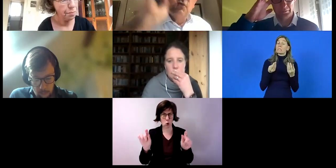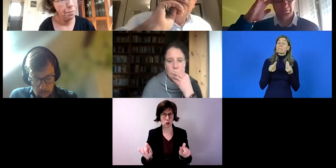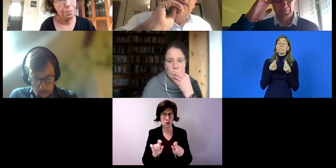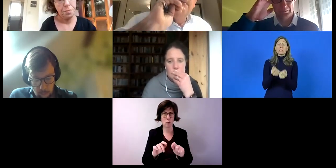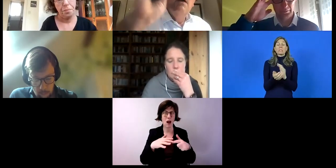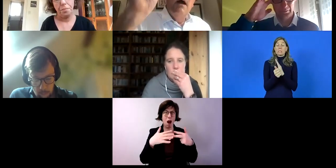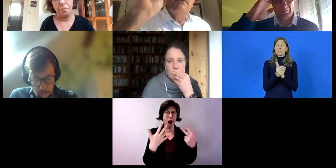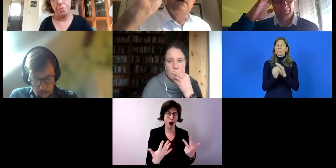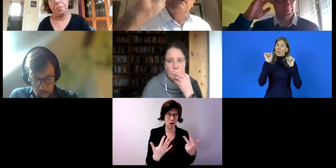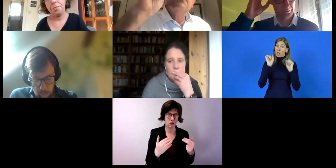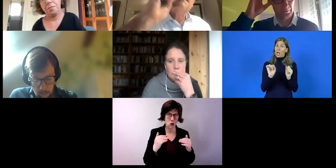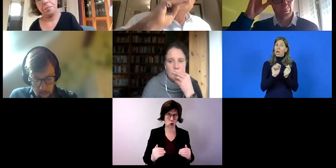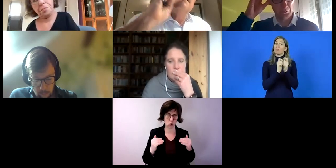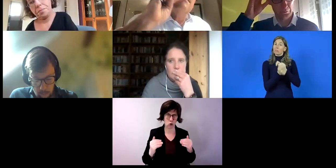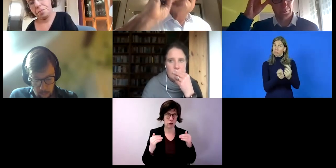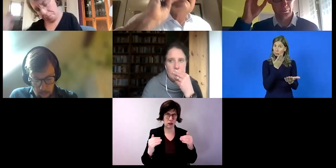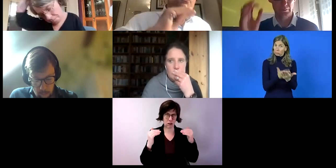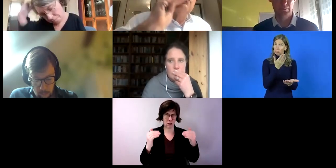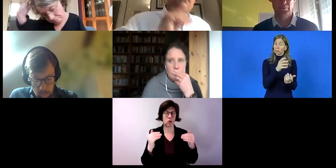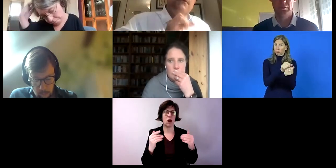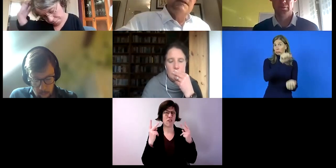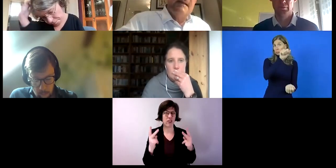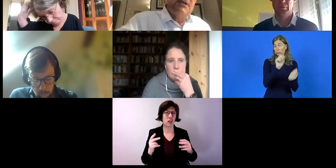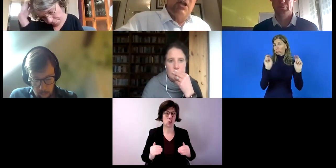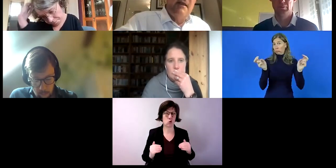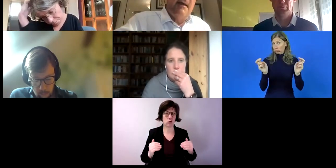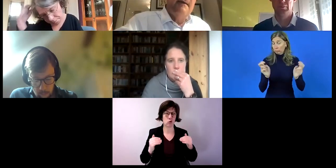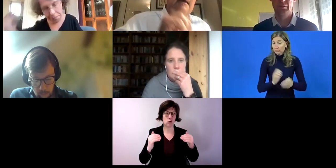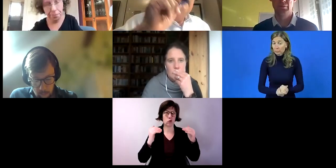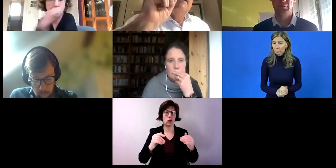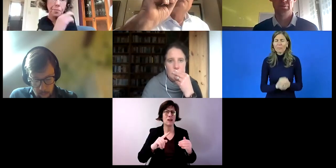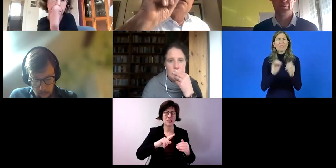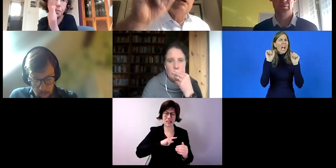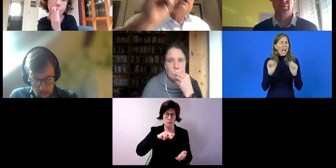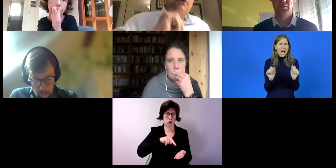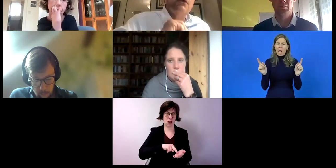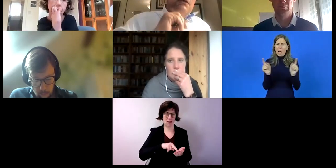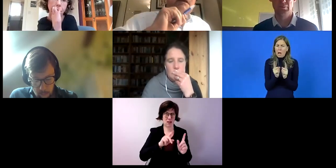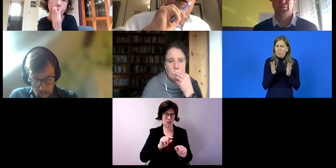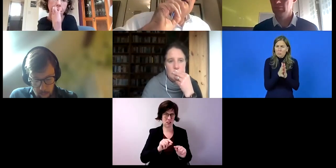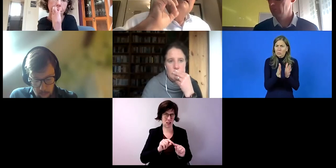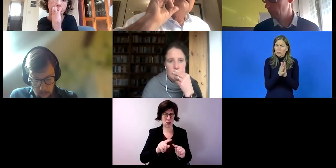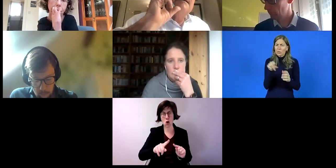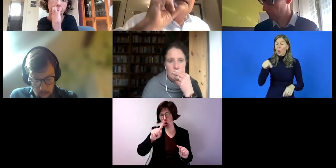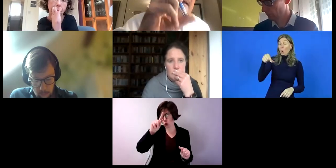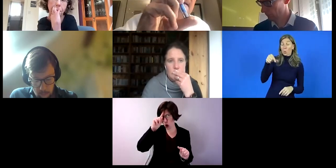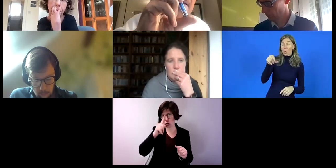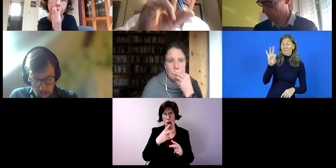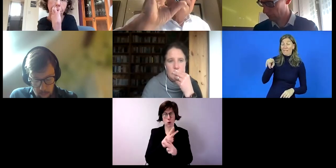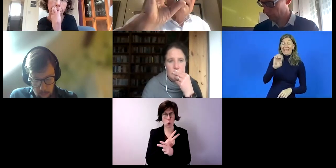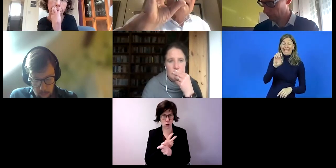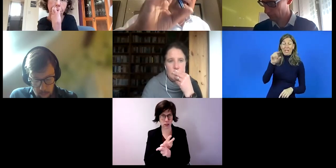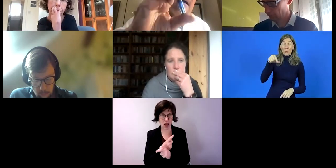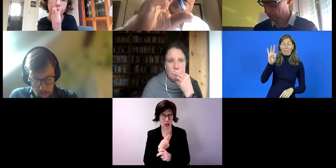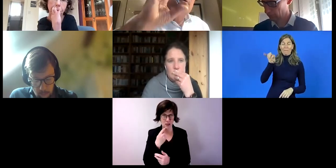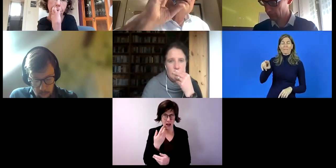Stufen. Und das sind im Wesentlichen Stufen von Selbstständigkeit. Und in Deutschland und Österreich ist die Lehre,